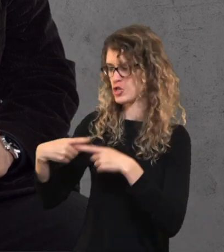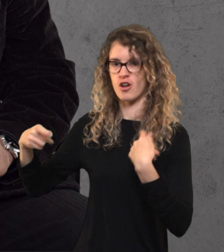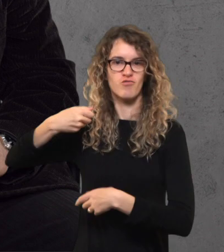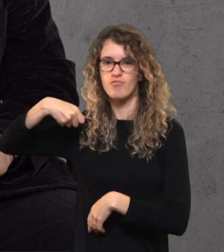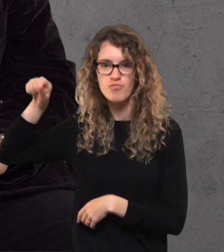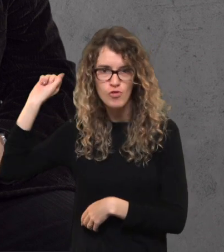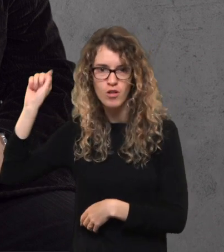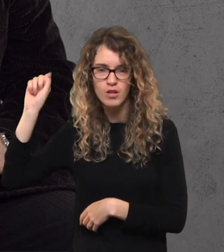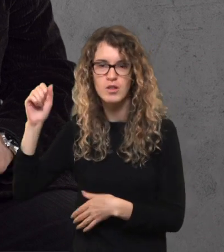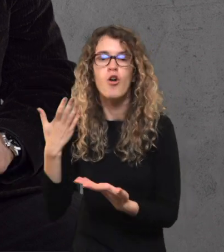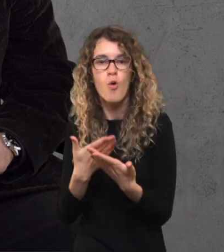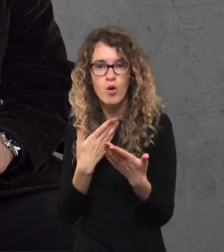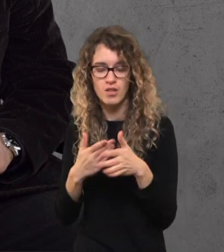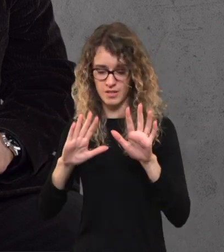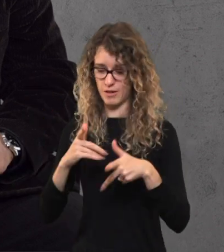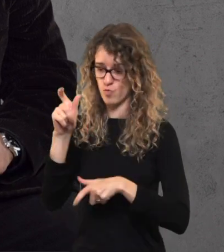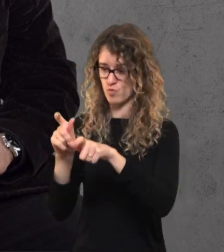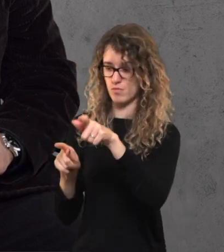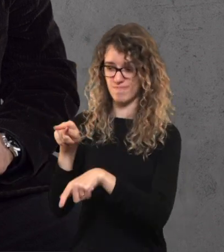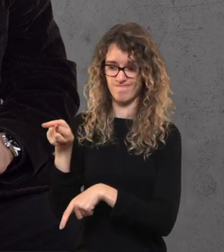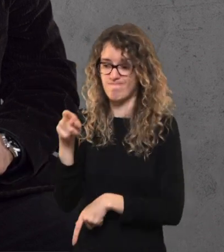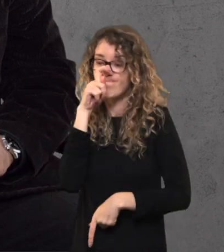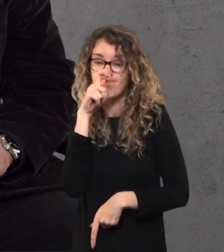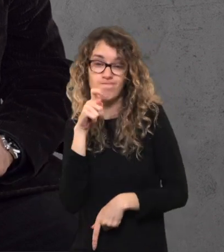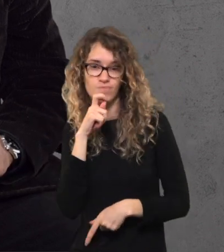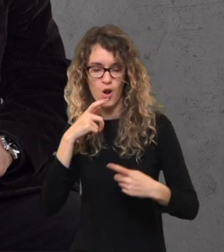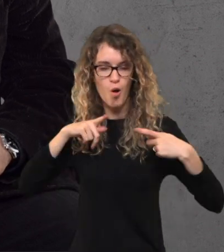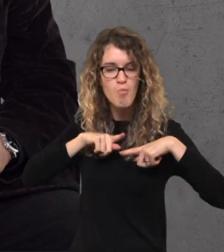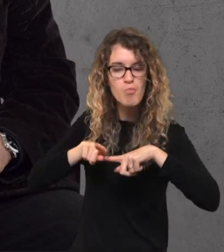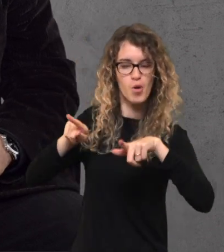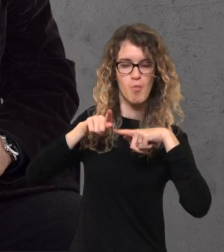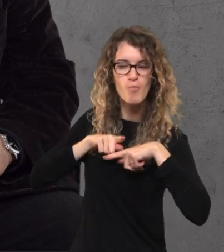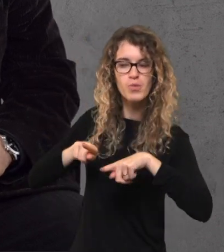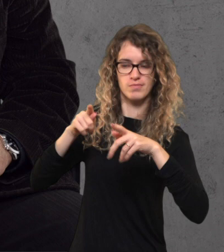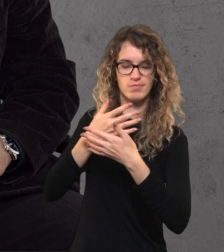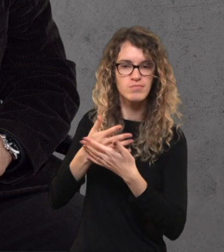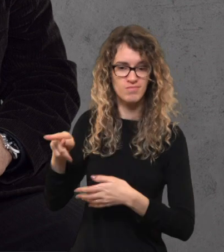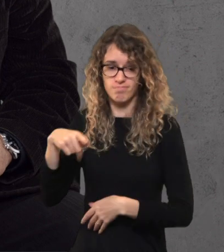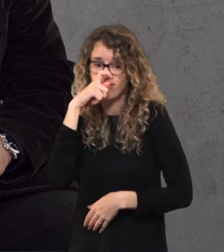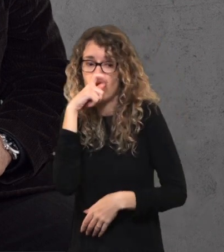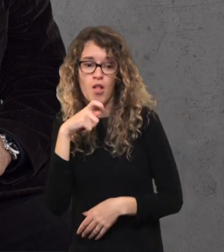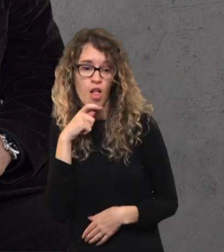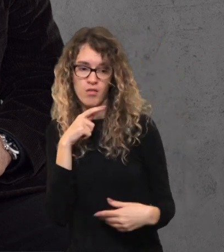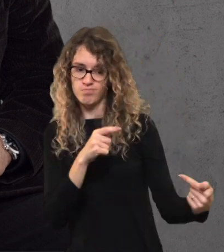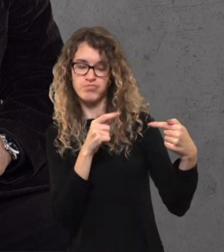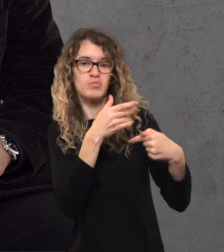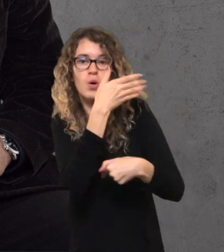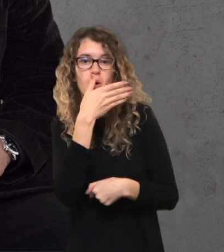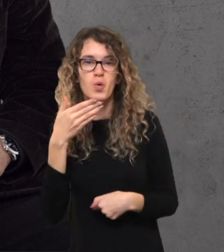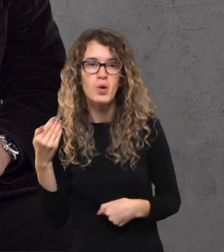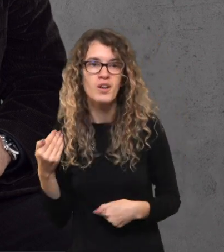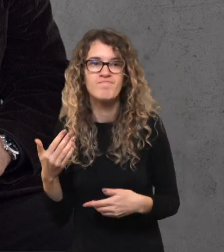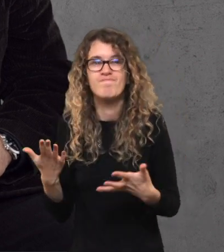net karui neprasidėjus. Nes žmogus, jeigu jisai nesuvokia, kad jisai yra apdorojamas, tarkim propagandos priemonėm, jisai tam